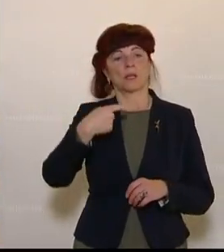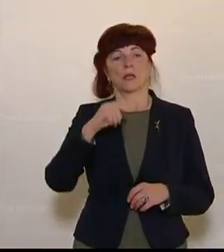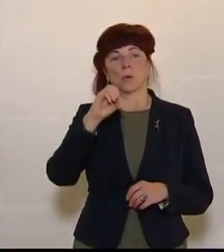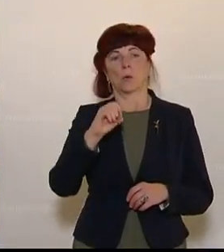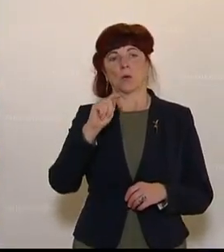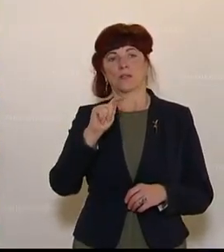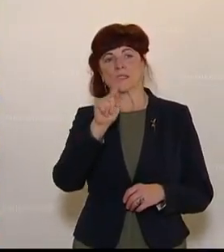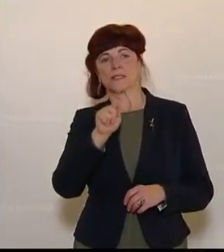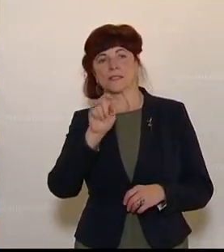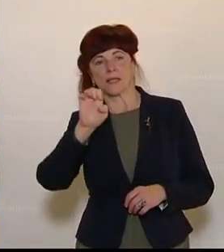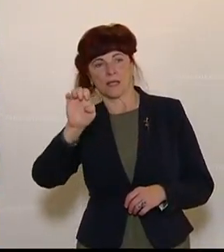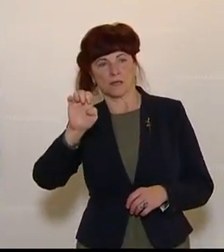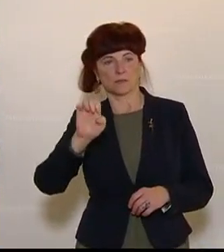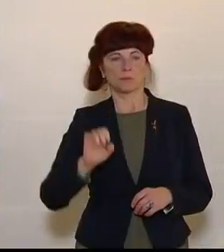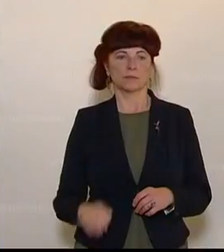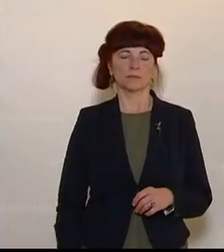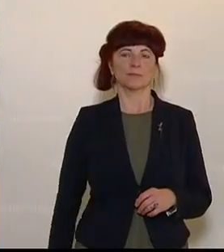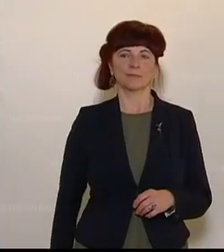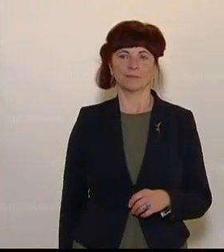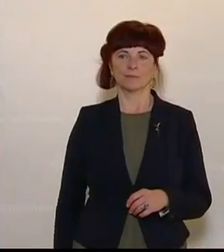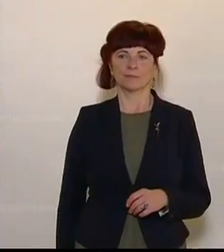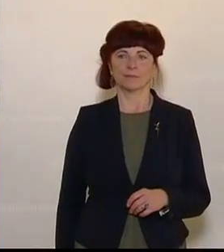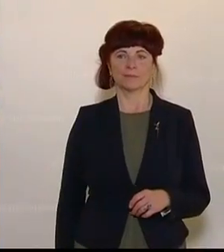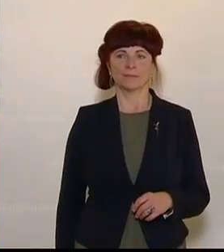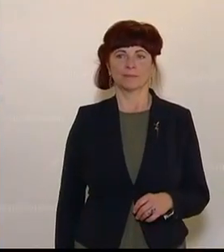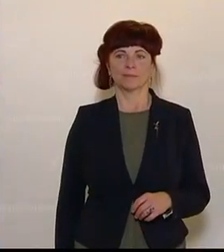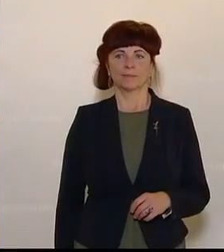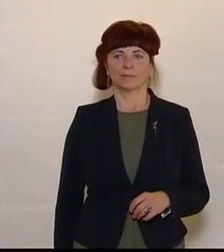Nächste Rednerin Elisabeth Götze von den Grünen.